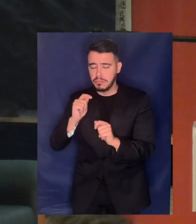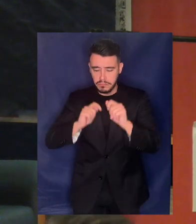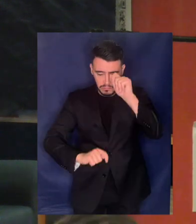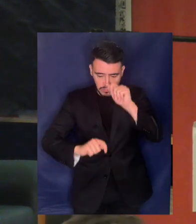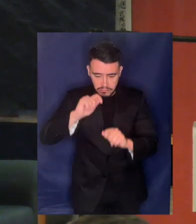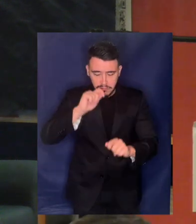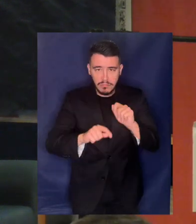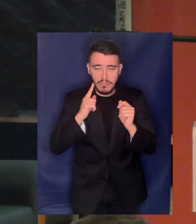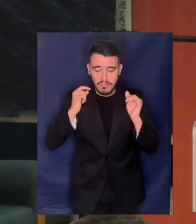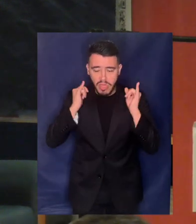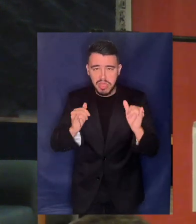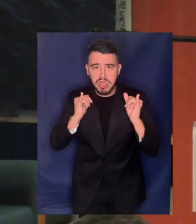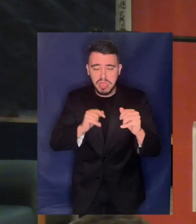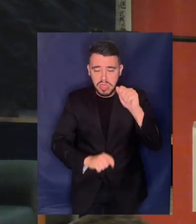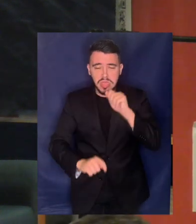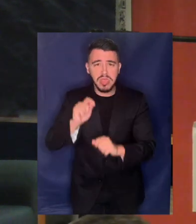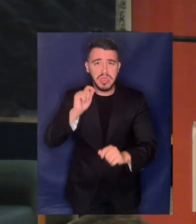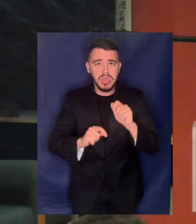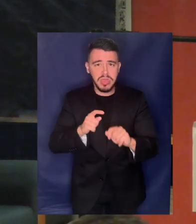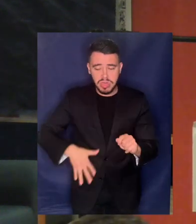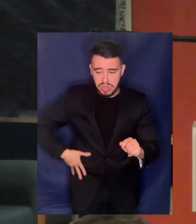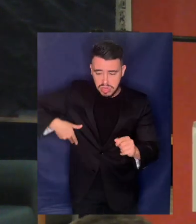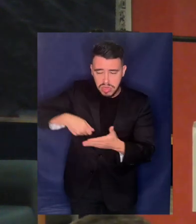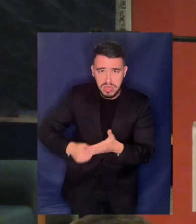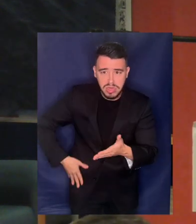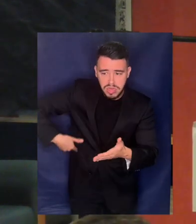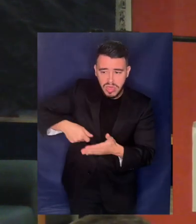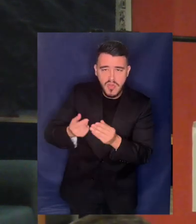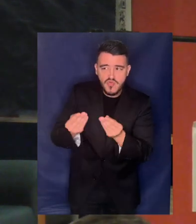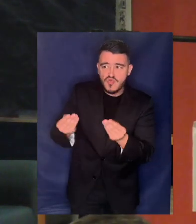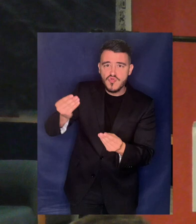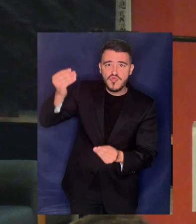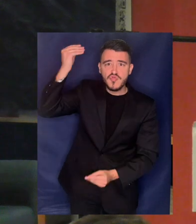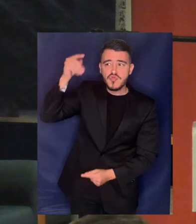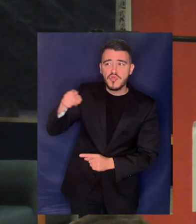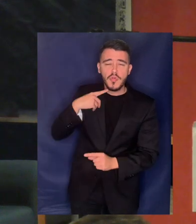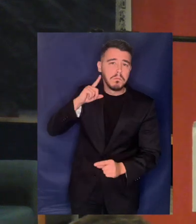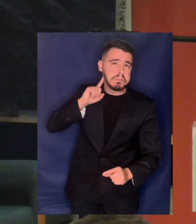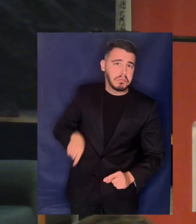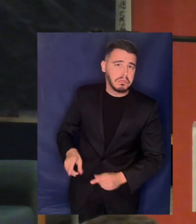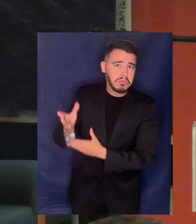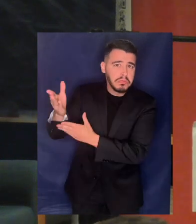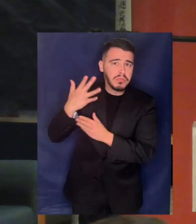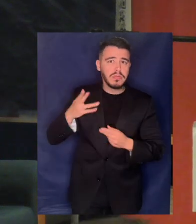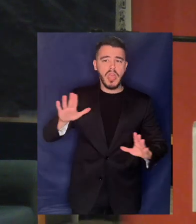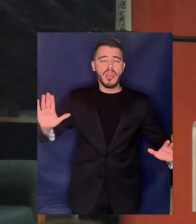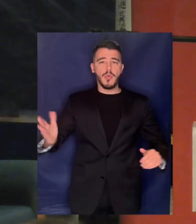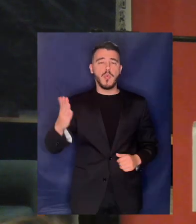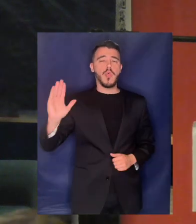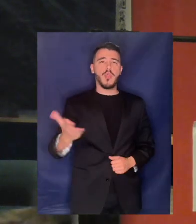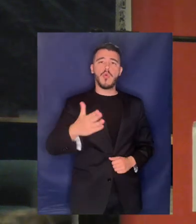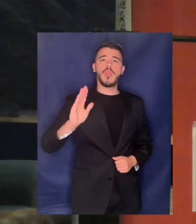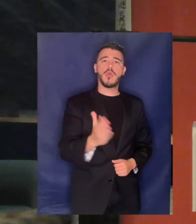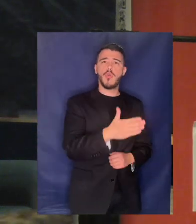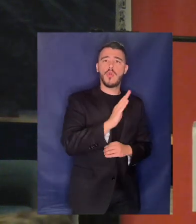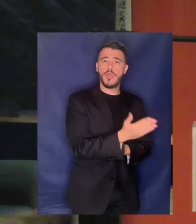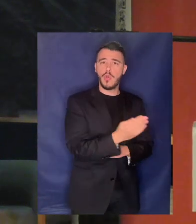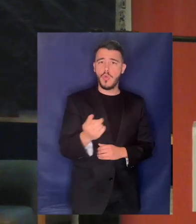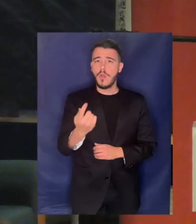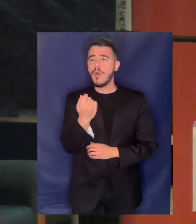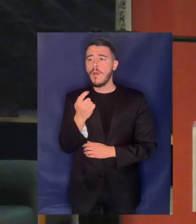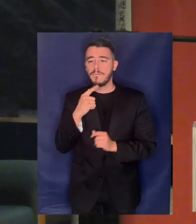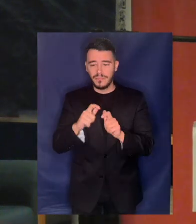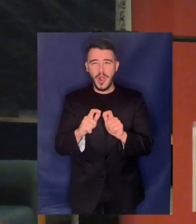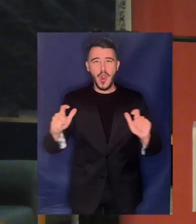με καθυστερήσεις, χρεώσεις για εργασίες που δεν έγιναν ποτέ απώλεια 400 δέσσεων εργασίας και αυξημένα προς τα λογαριασμών